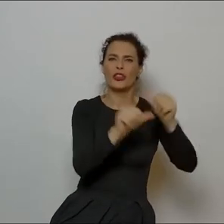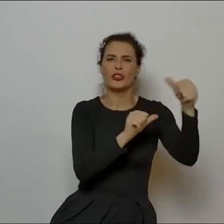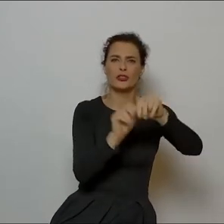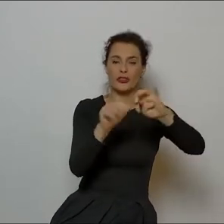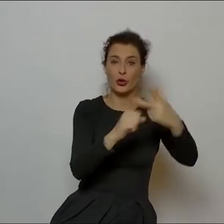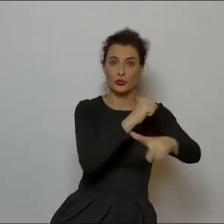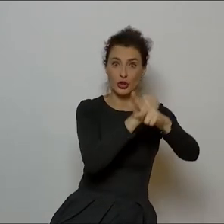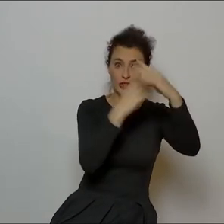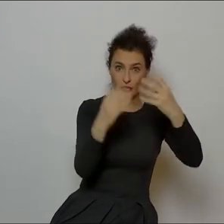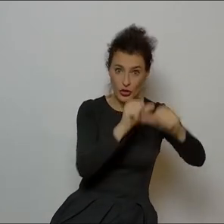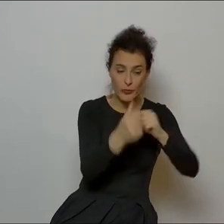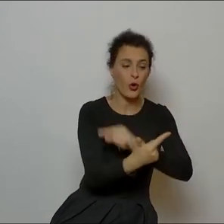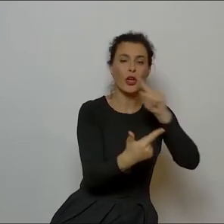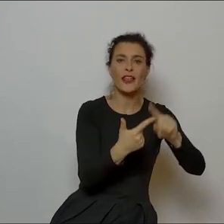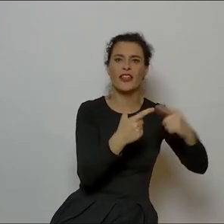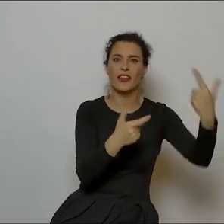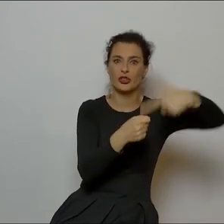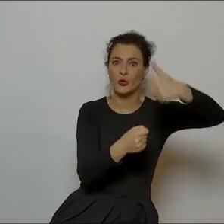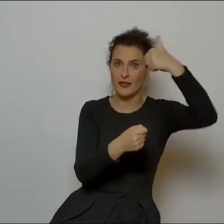spod chmury kapelusza 2001.